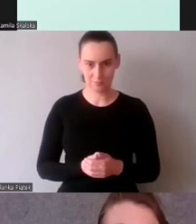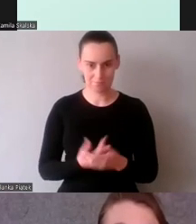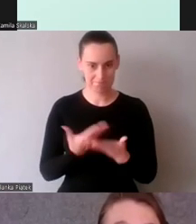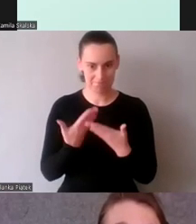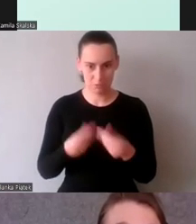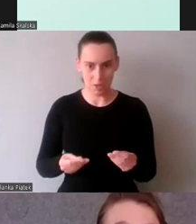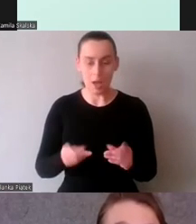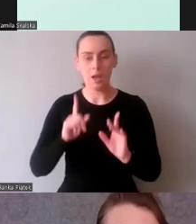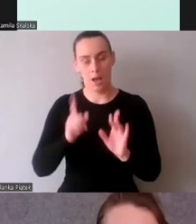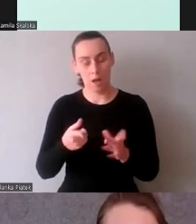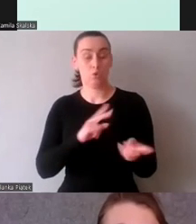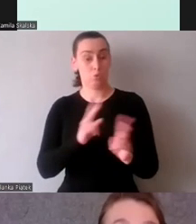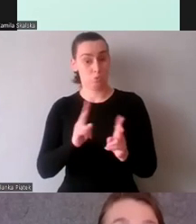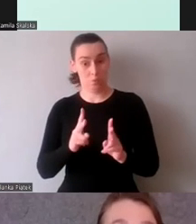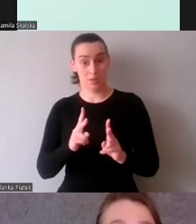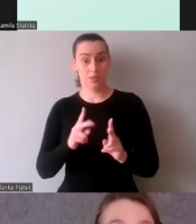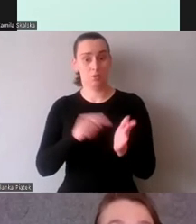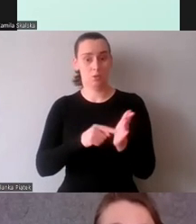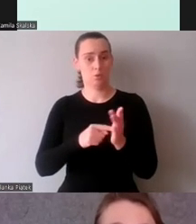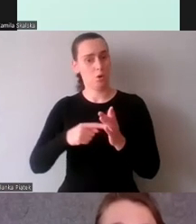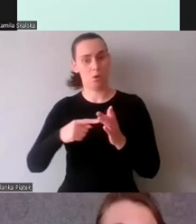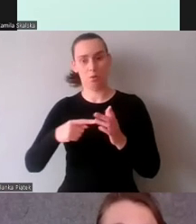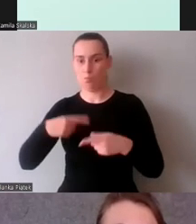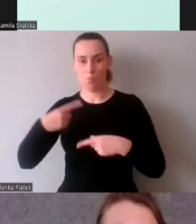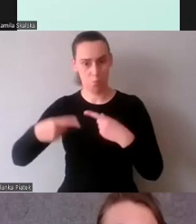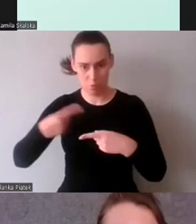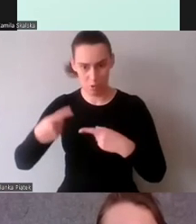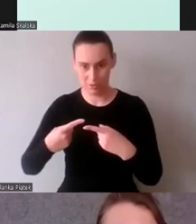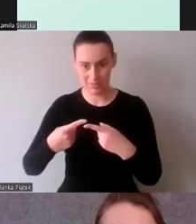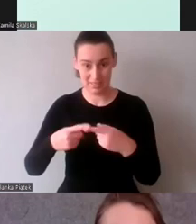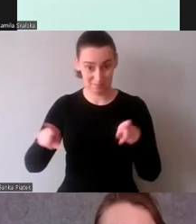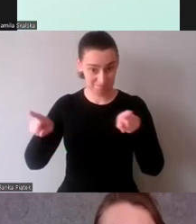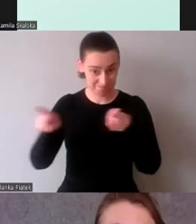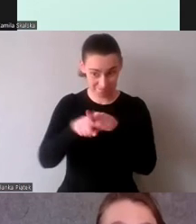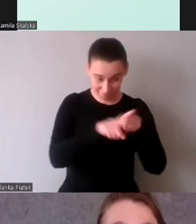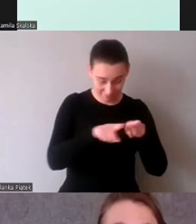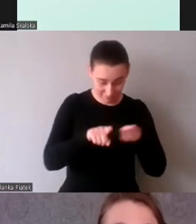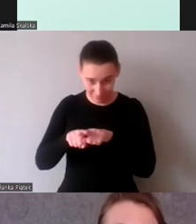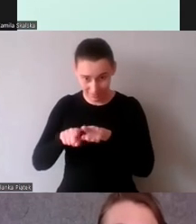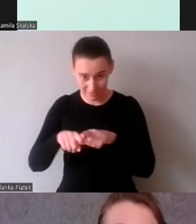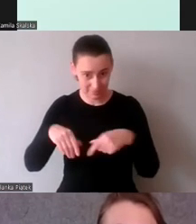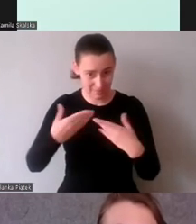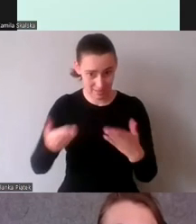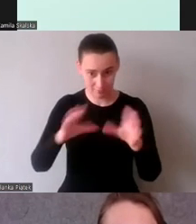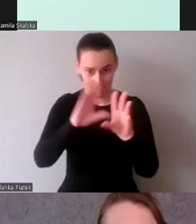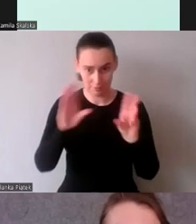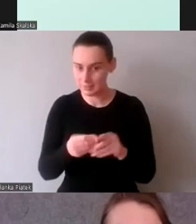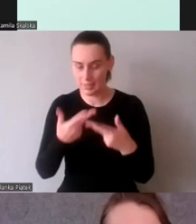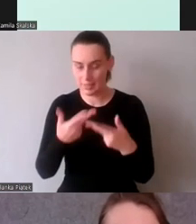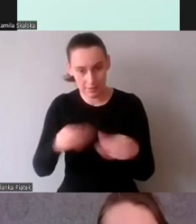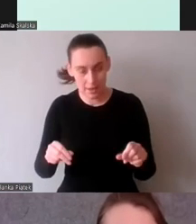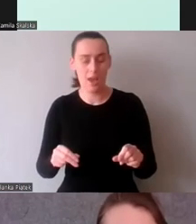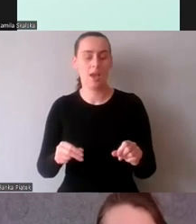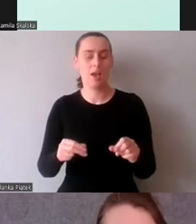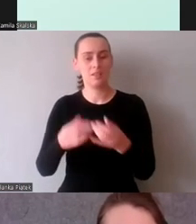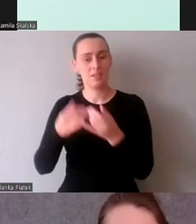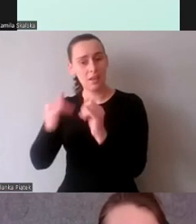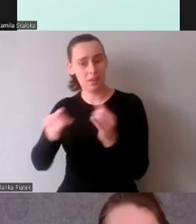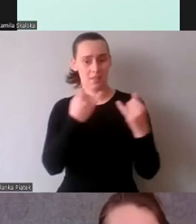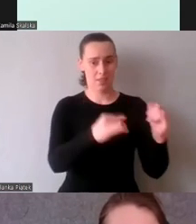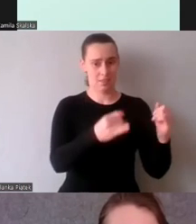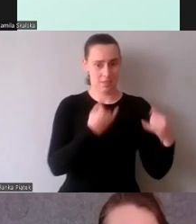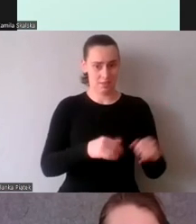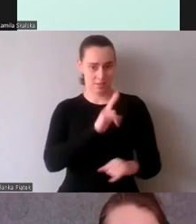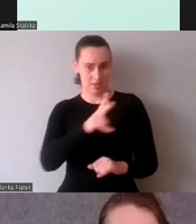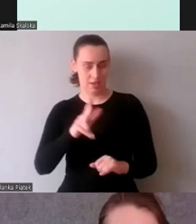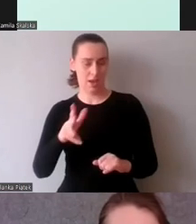Tłumaczenie nie jest procesem jednakowym dla wszystkich. Zawsze ono różni się w zależności od osoby. Być